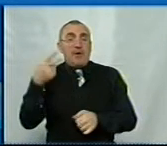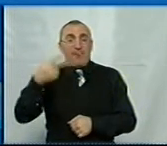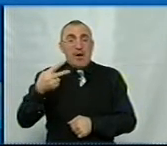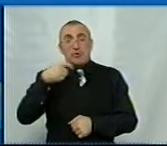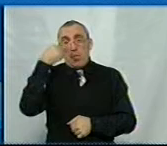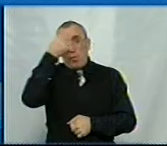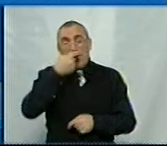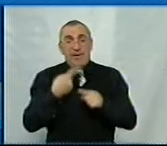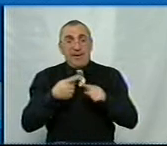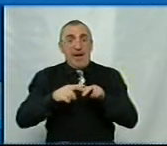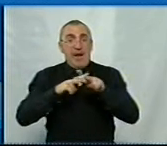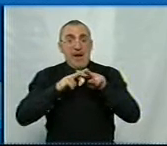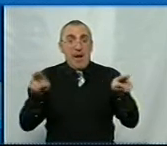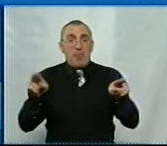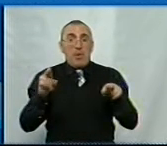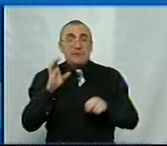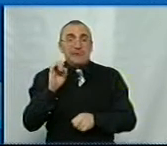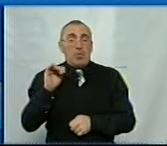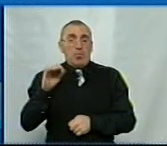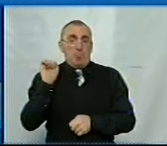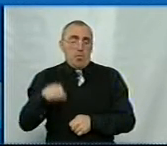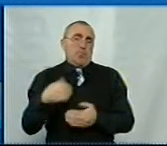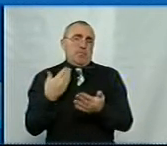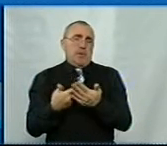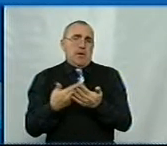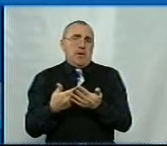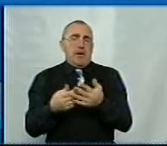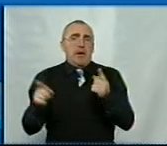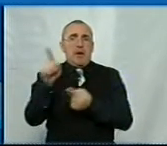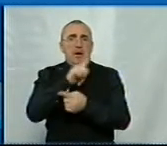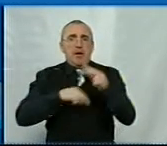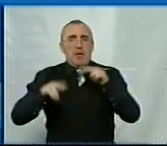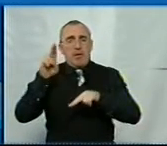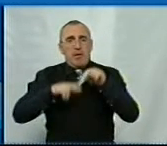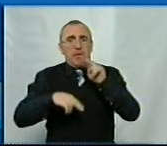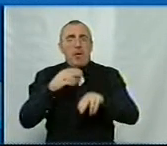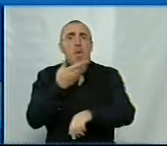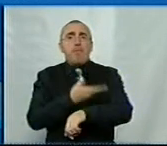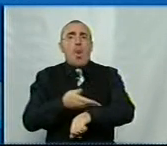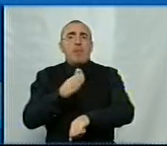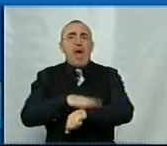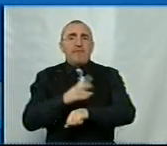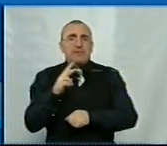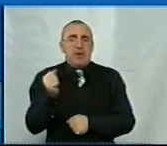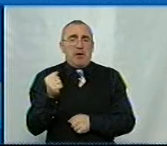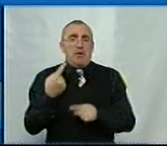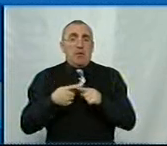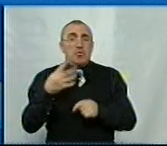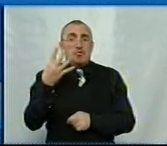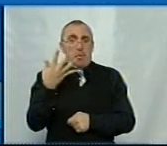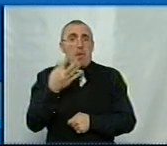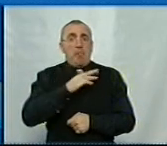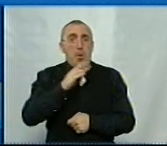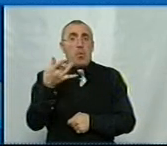році, що на такий же самий статус може претендувати, ну, наприклад, завершення реконструкції Полтавської. Чому так? Тому що 45